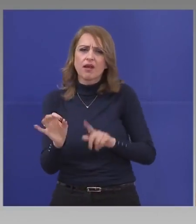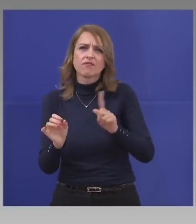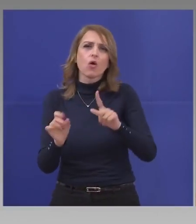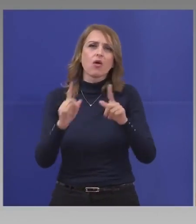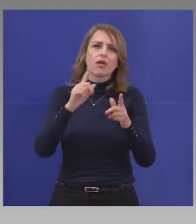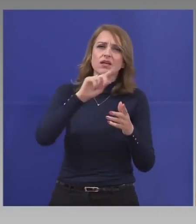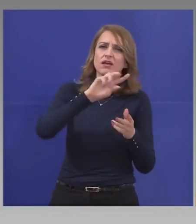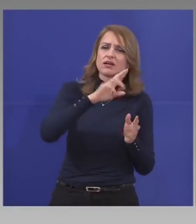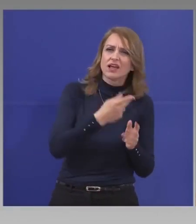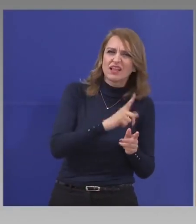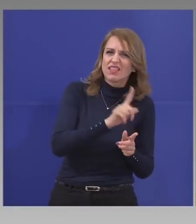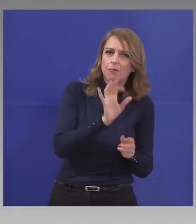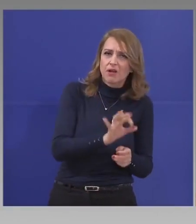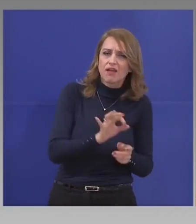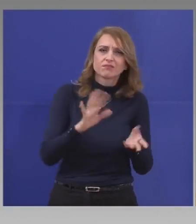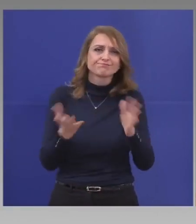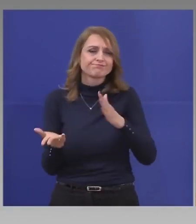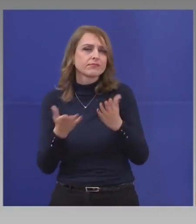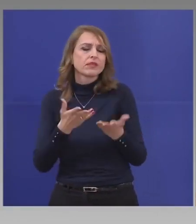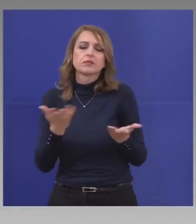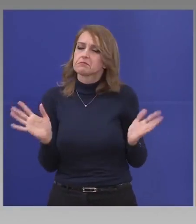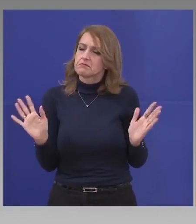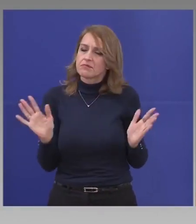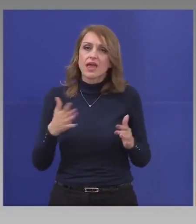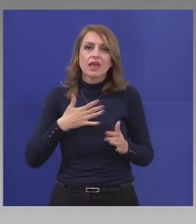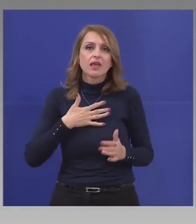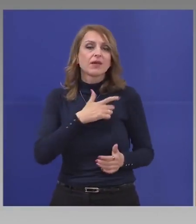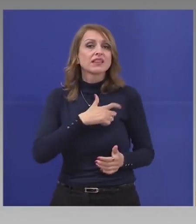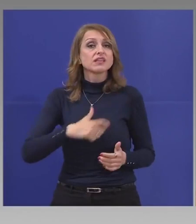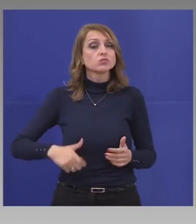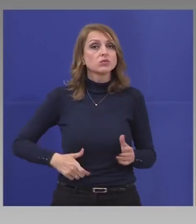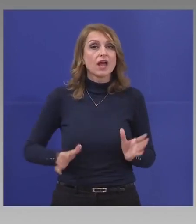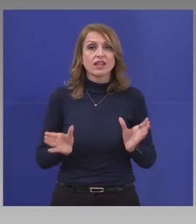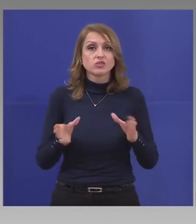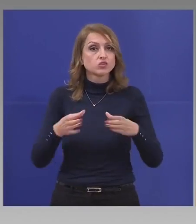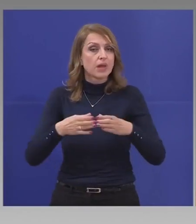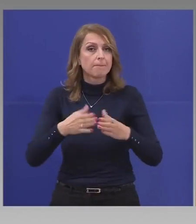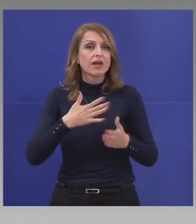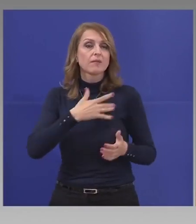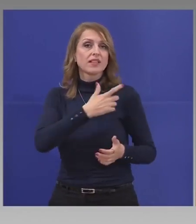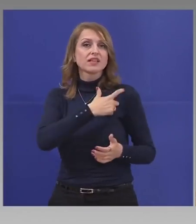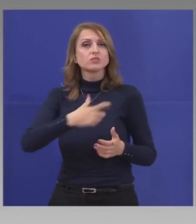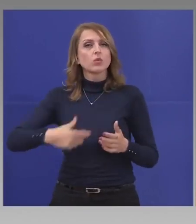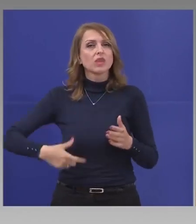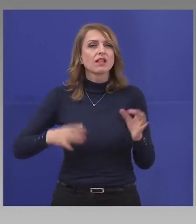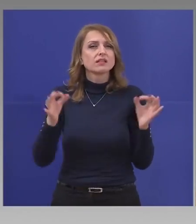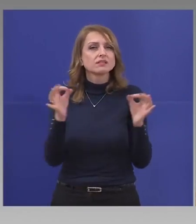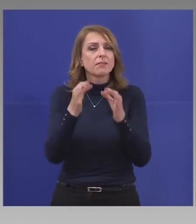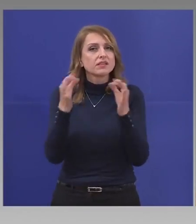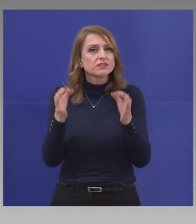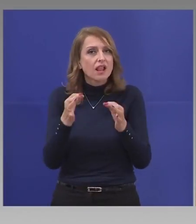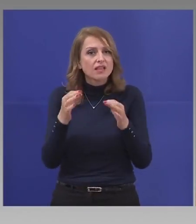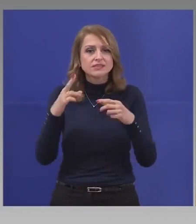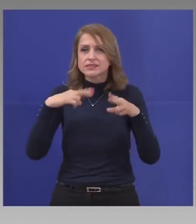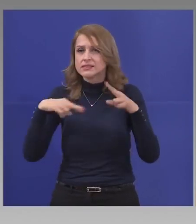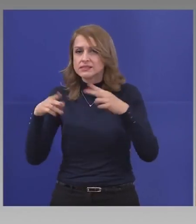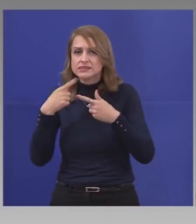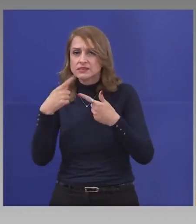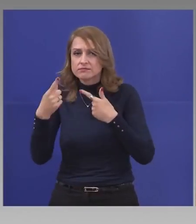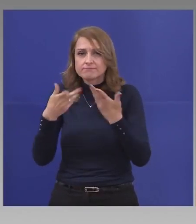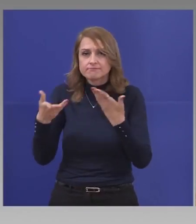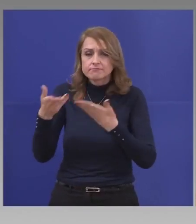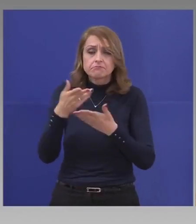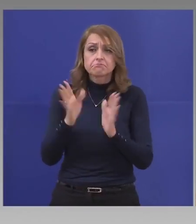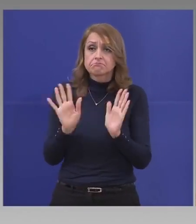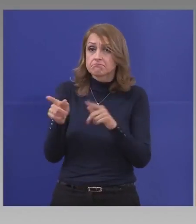крив. Има национален щап, има национални консултанти, има национални експерти, изпълняват тези функции и